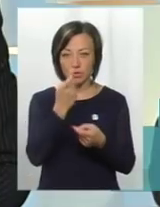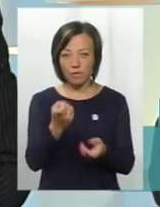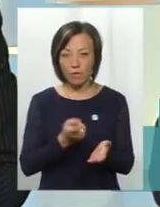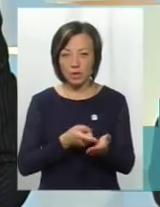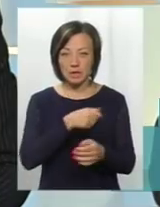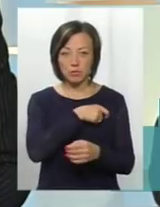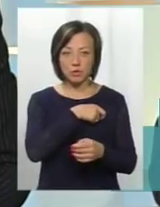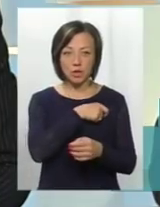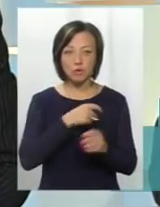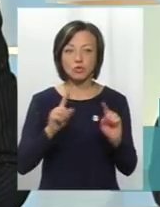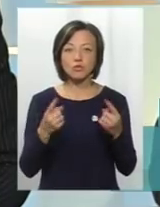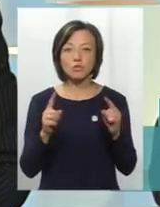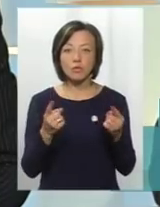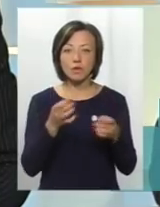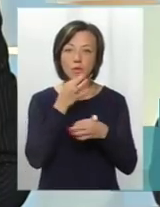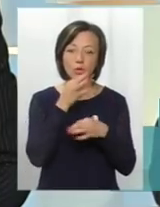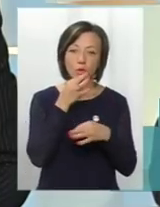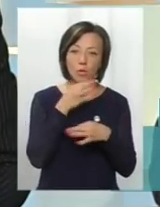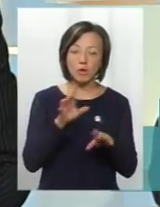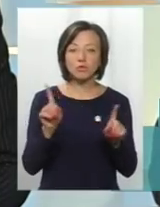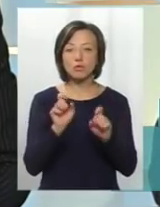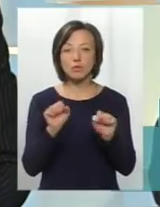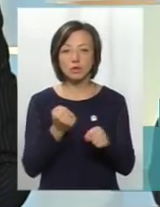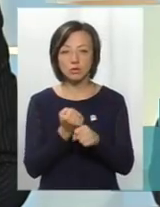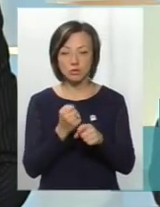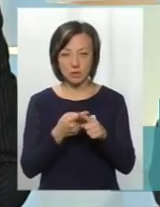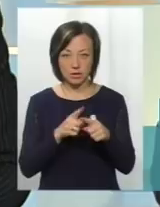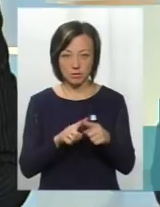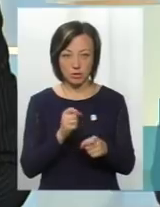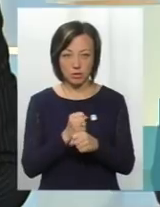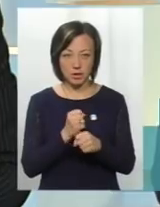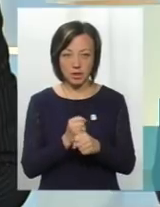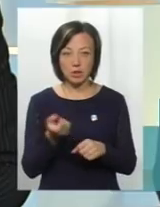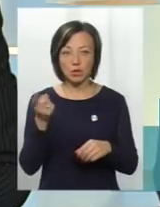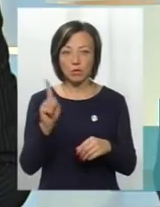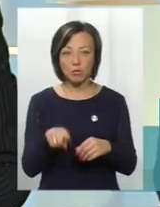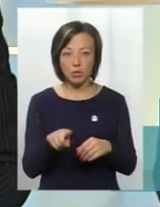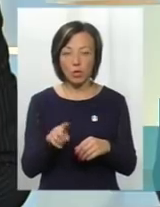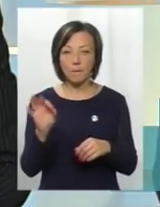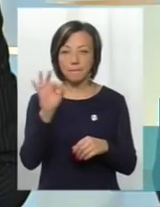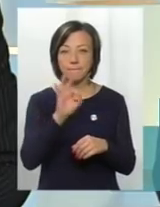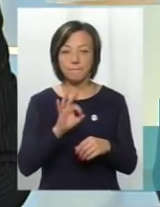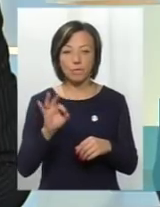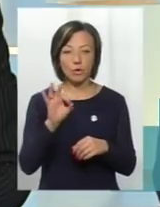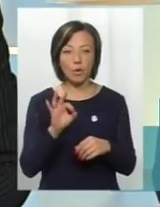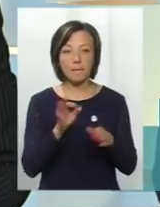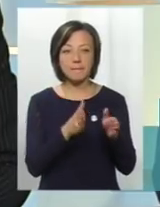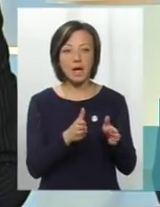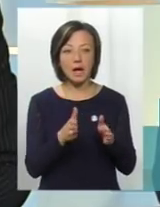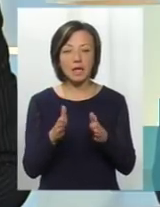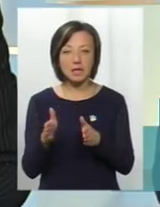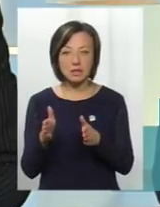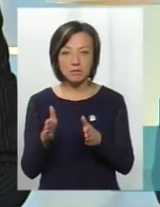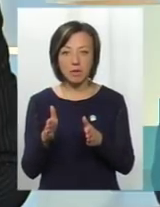обласної ради, чому вони нам не подобаються і що можна з цього приводу зробити. Тому стосовно того механізму